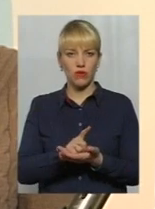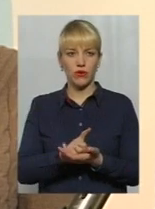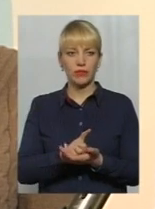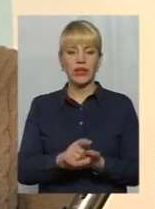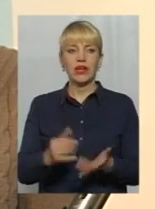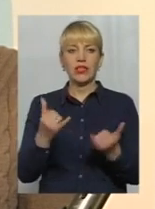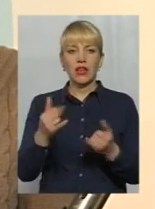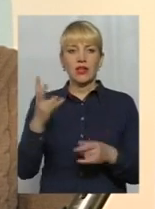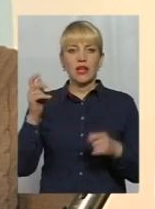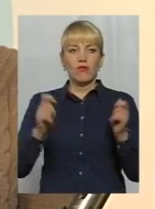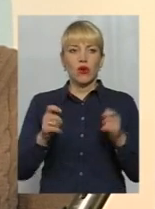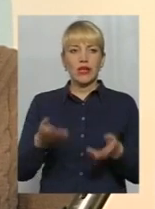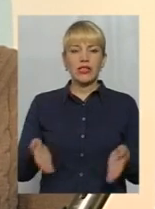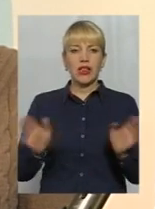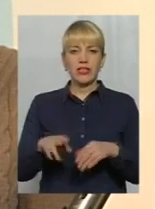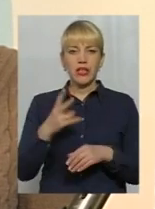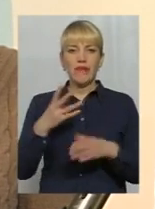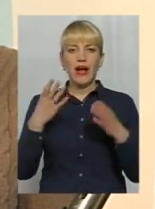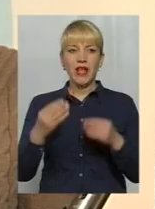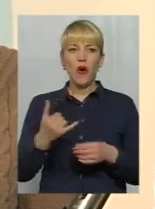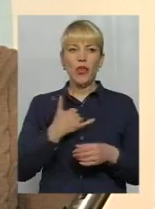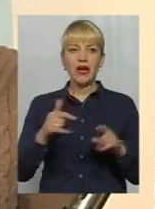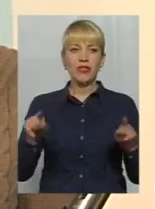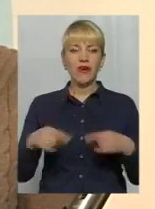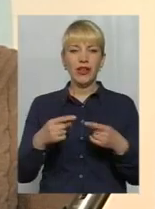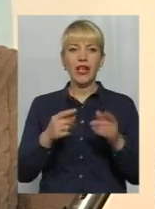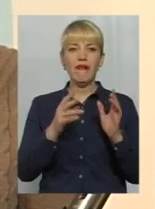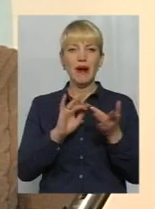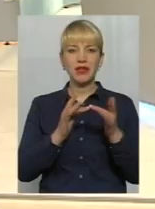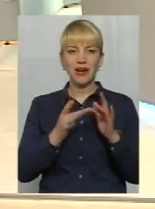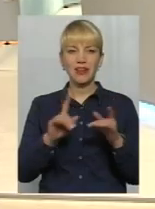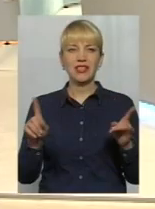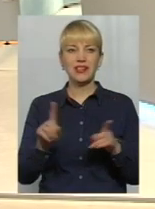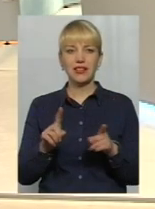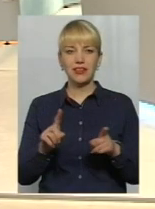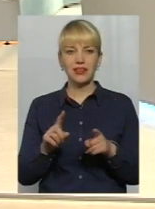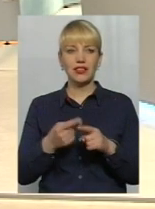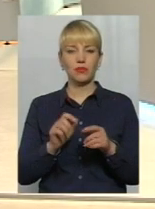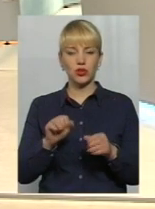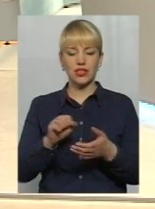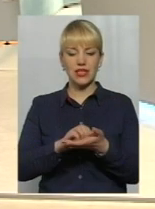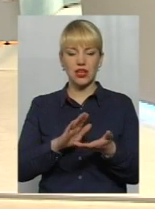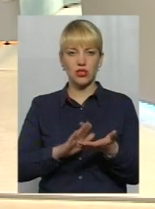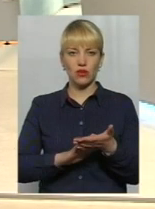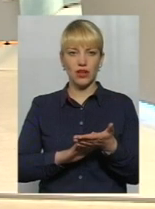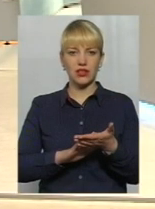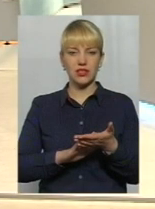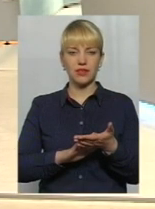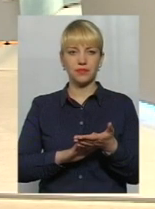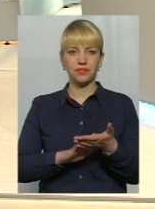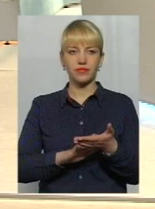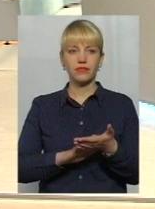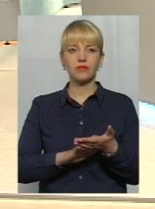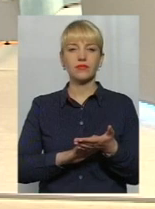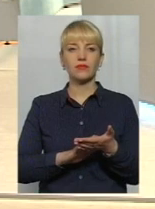зараз на форумі залишається всього два дні. У нас створений веб-сайт, на який можна зайти, зареєструватись. Місця є все менше і менше,